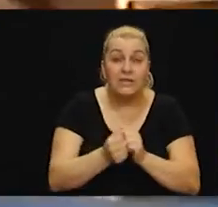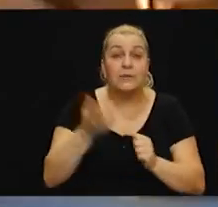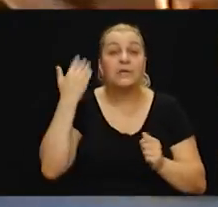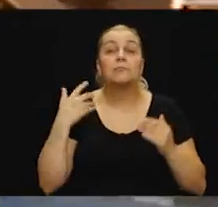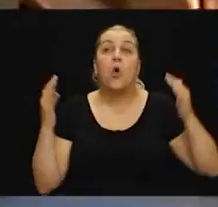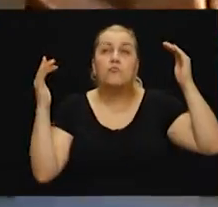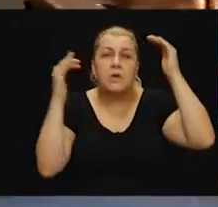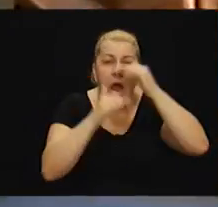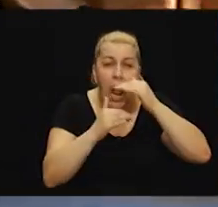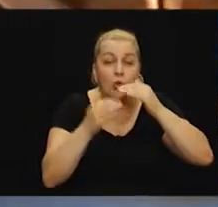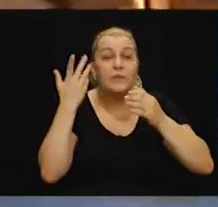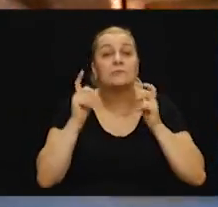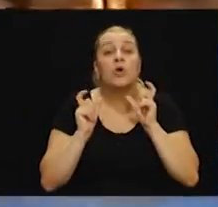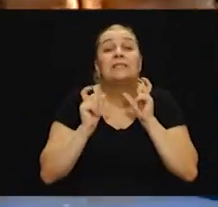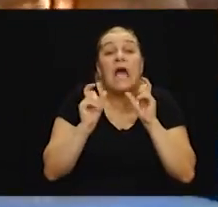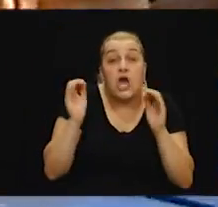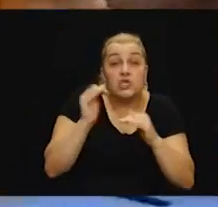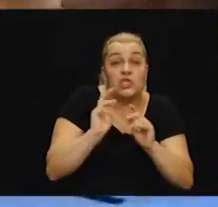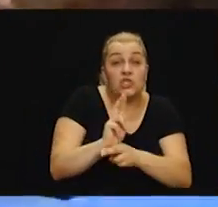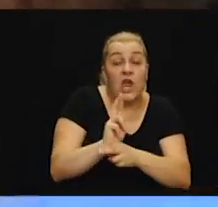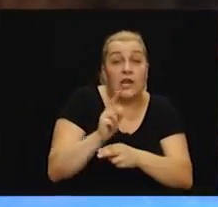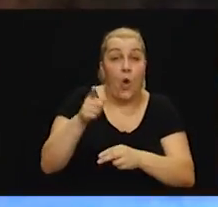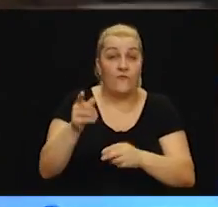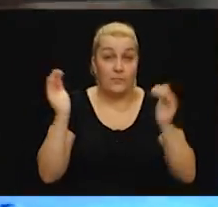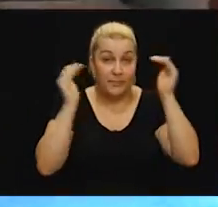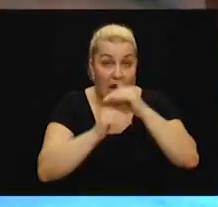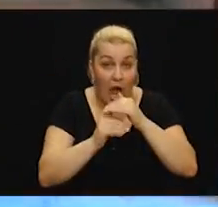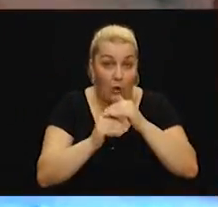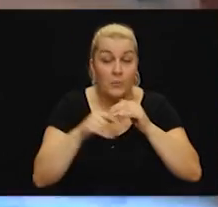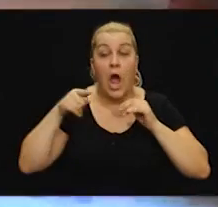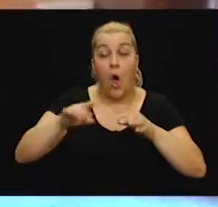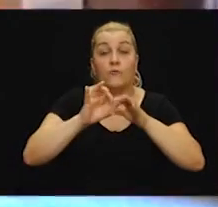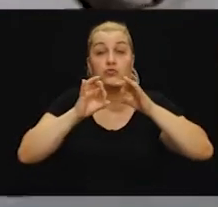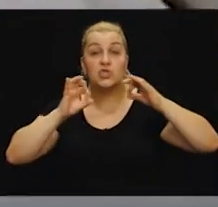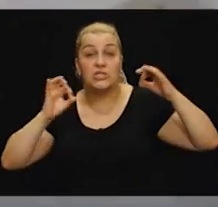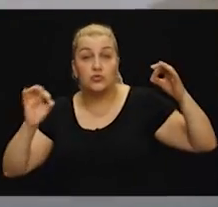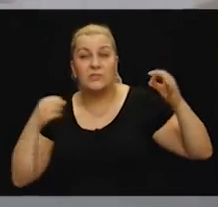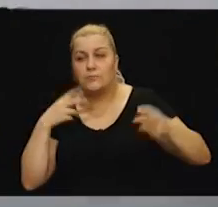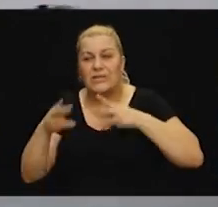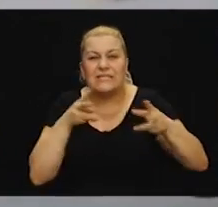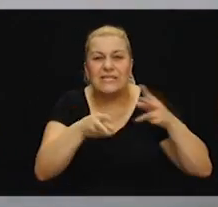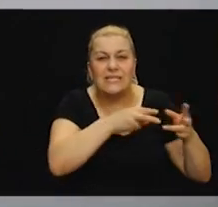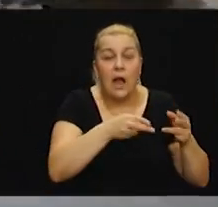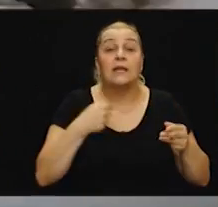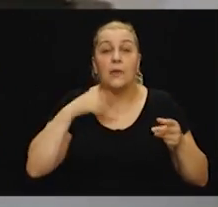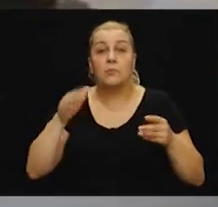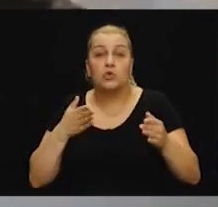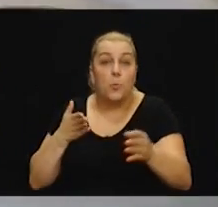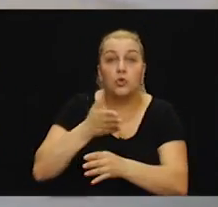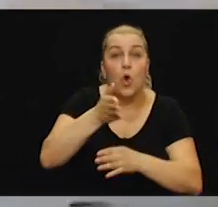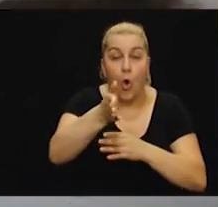pa smo bili zaštišćeni tim mrakom. nekom kućicom koja je bila neposredno pro tu žicu. Mi smo tu žicu za vrijeme tog mraka iskidali da možemo doći do njih.